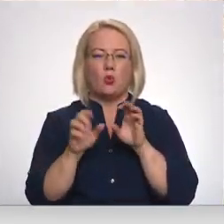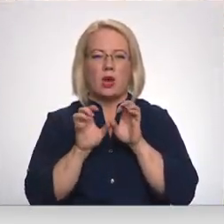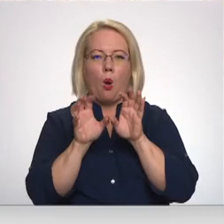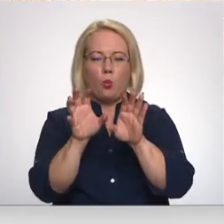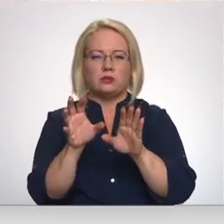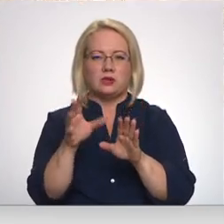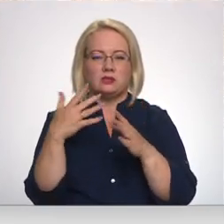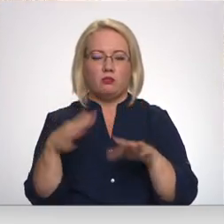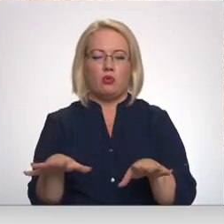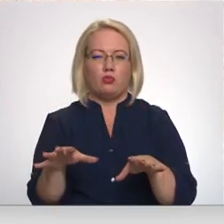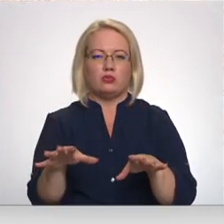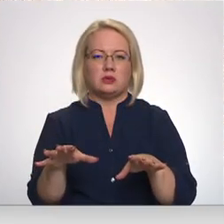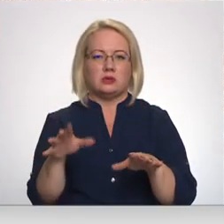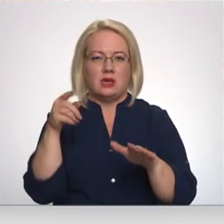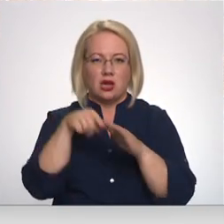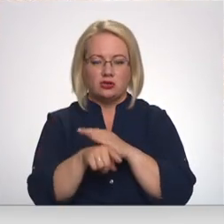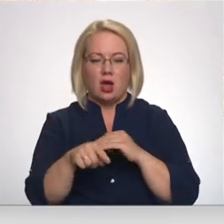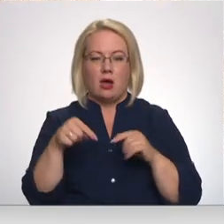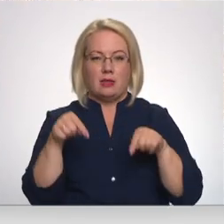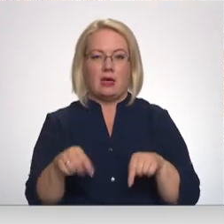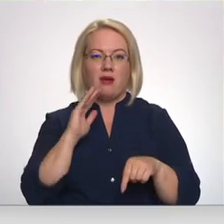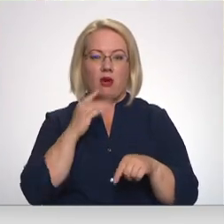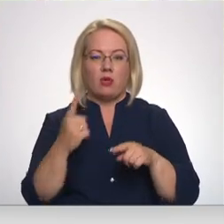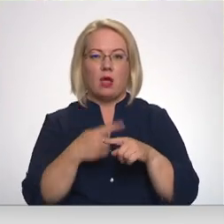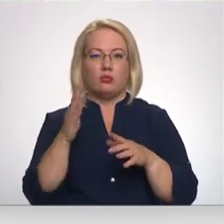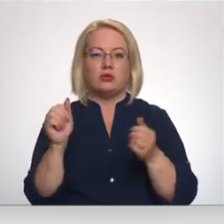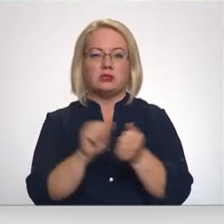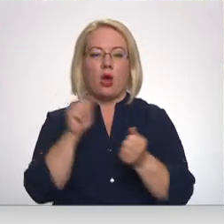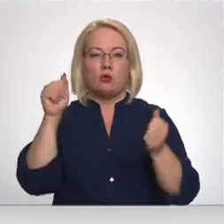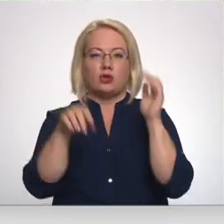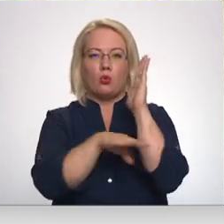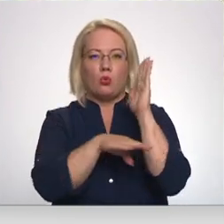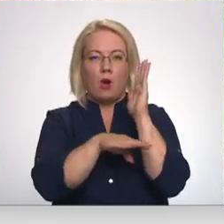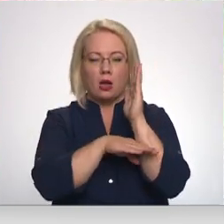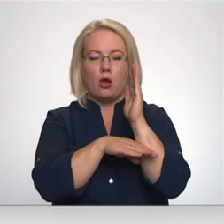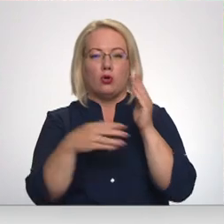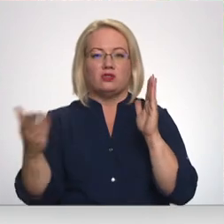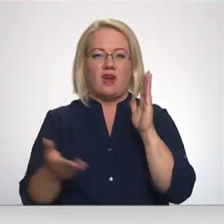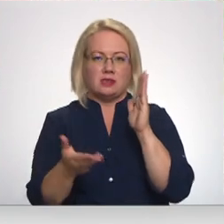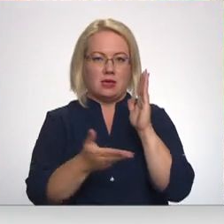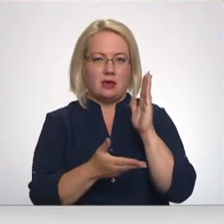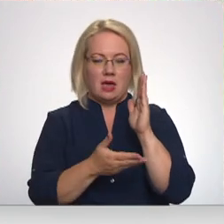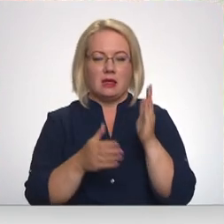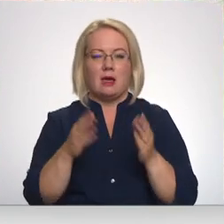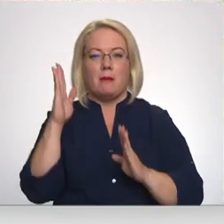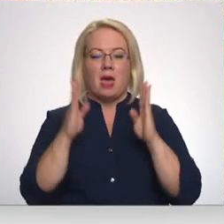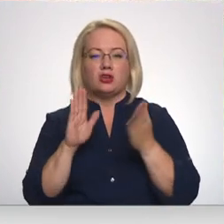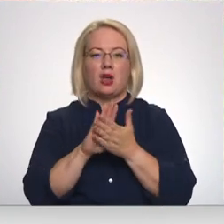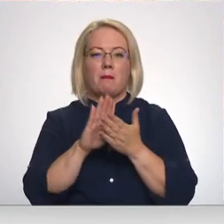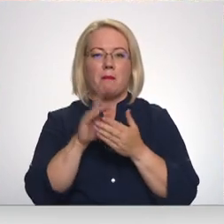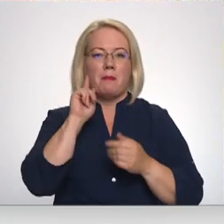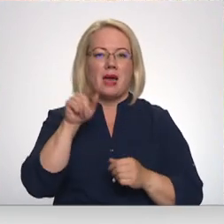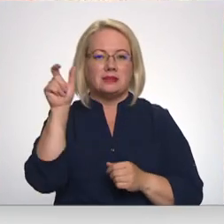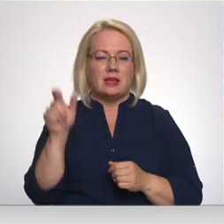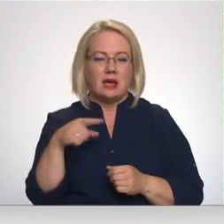viņš būs jau tūlīt šajā vasarā un nākamajā gadā te būs akal sausie koku, te varēs akal ņemt ārā. Meža pazinēja nepameta arī bažas par